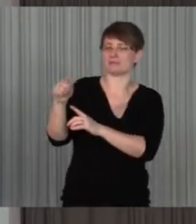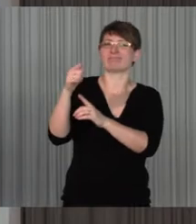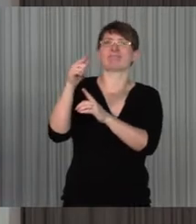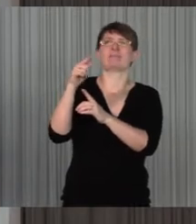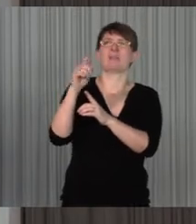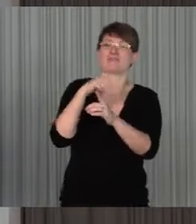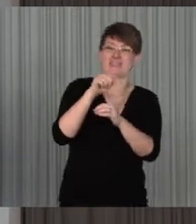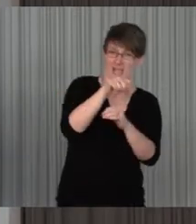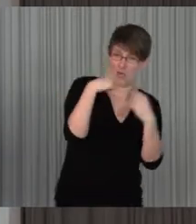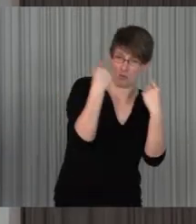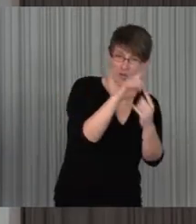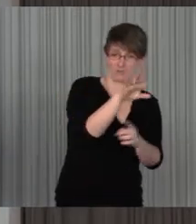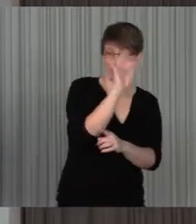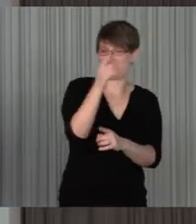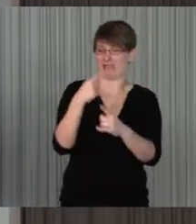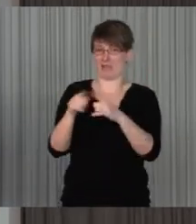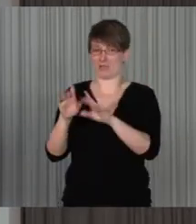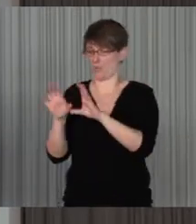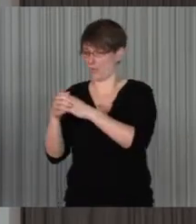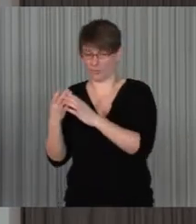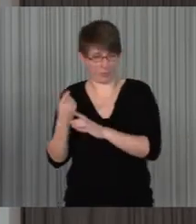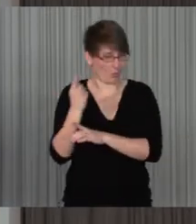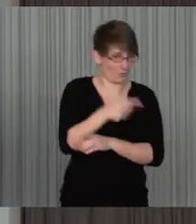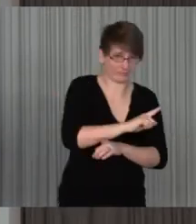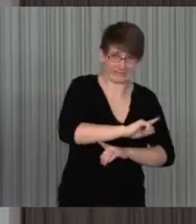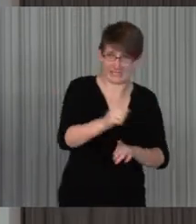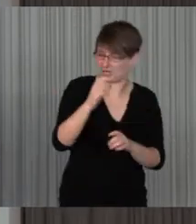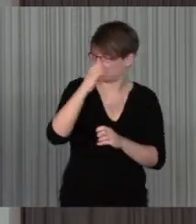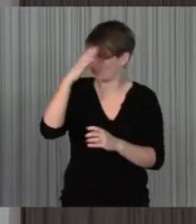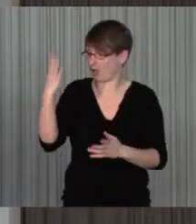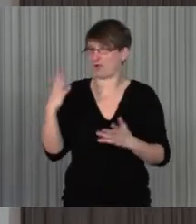sie andere aus, auch da nützt es vor allen Dingen,